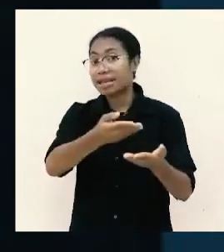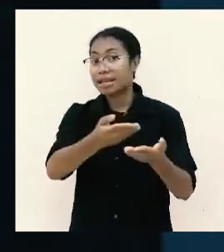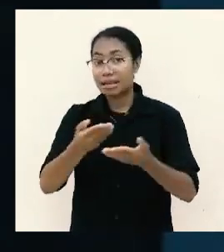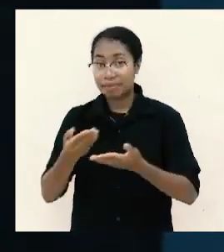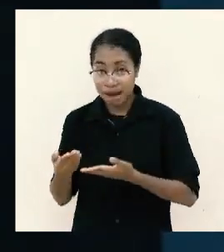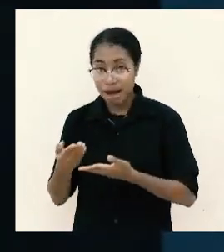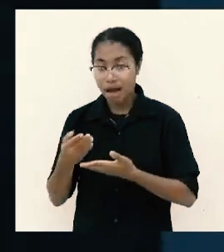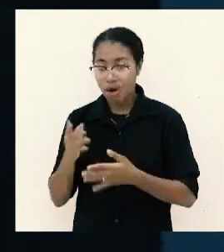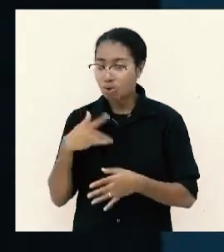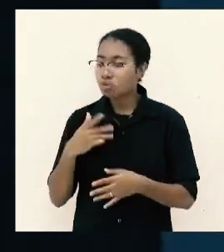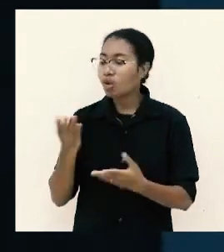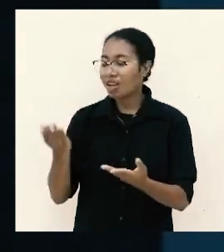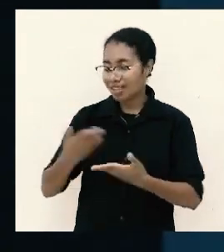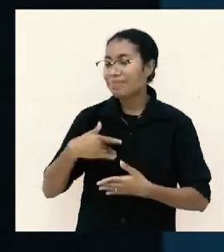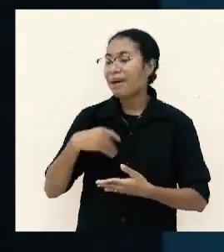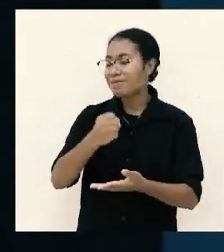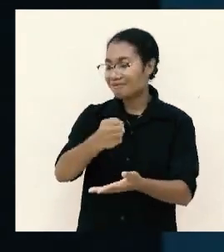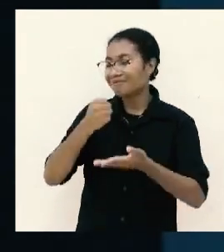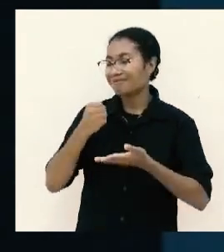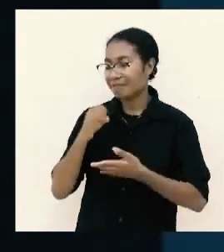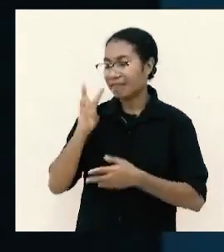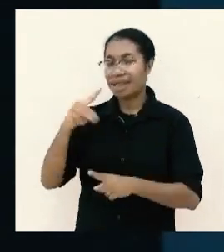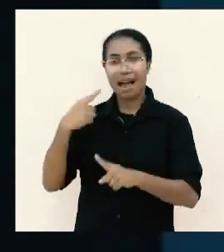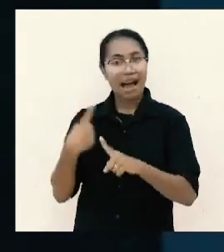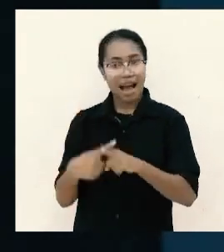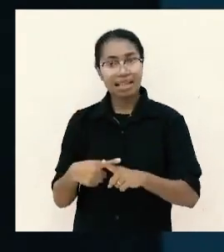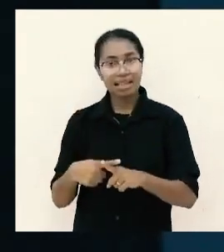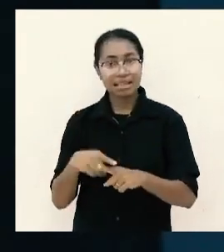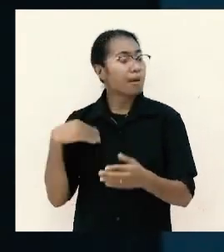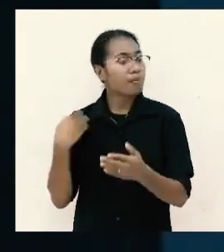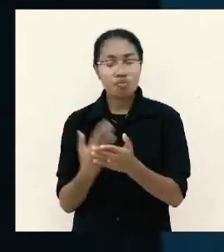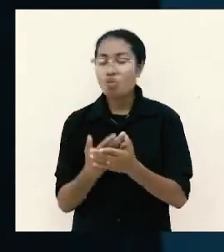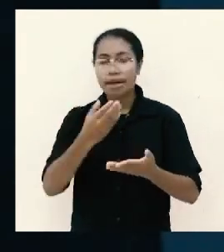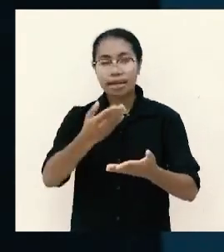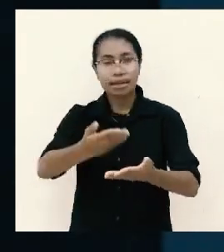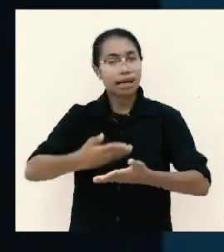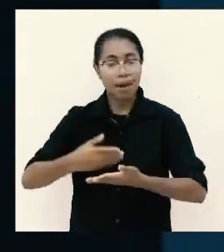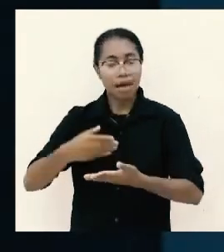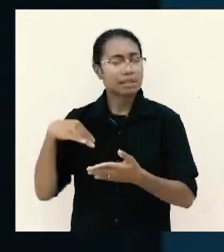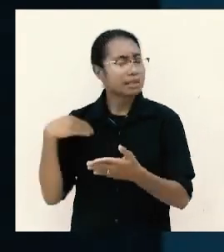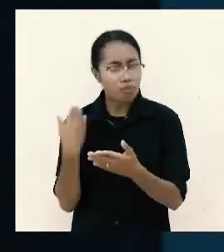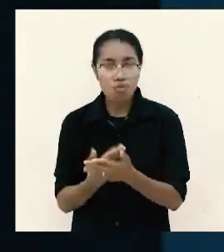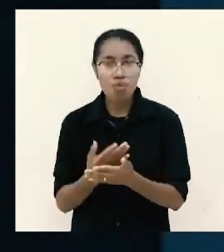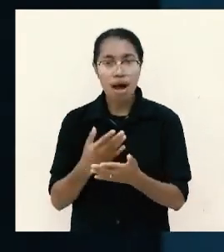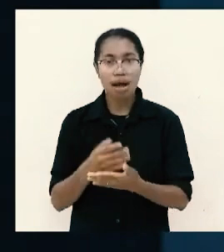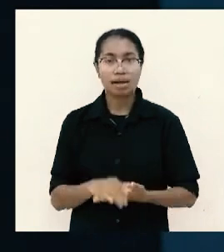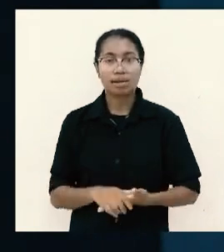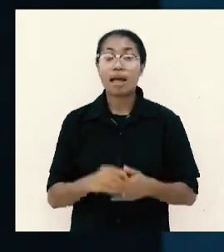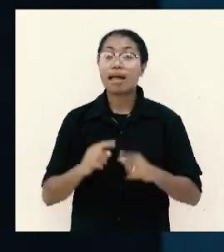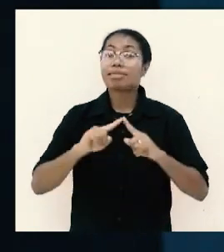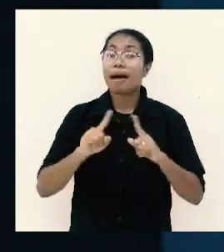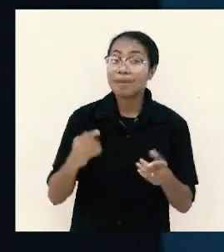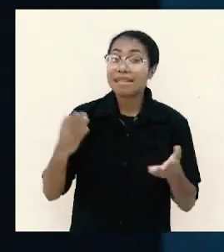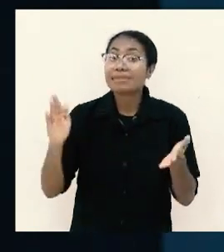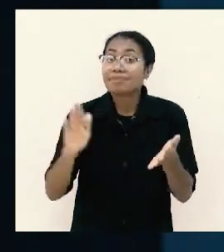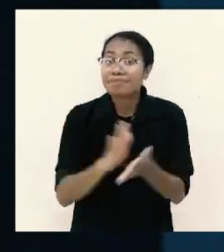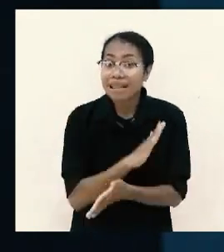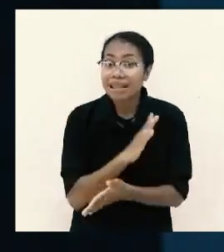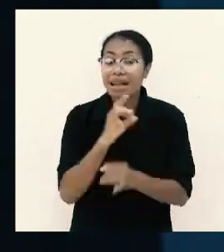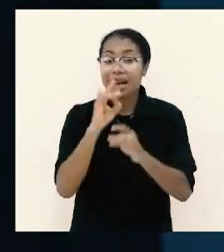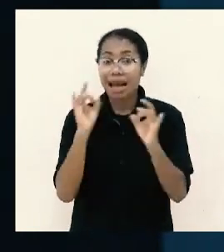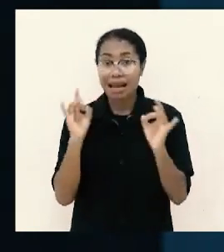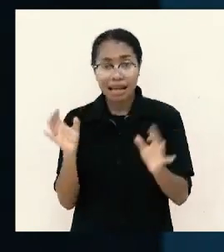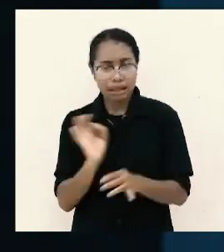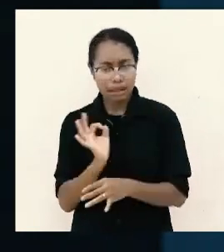tiga kali memberi tiga-tiganya diterima tapi di kesempatan-kesempatan lain Paulus tidak